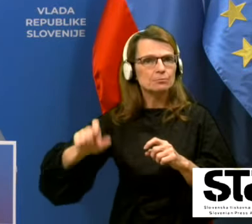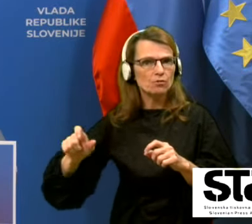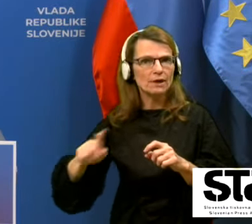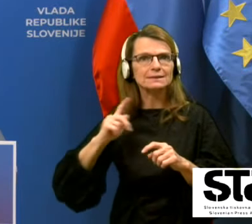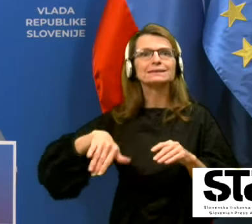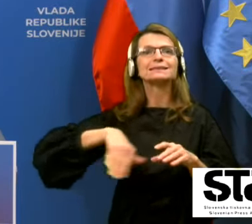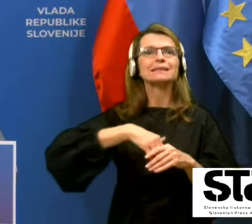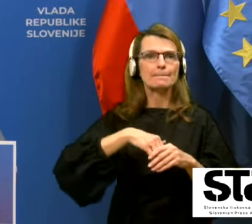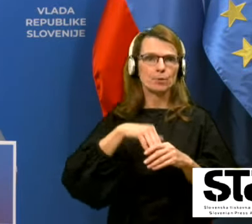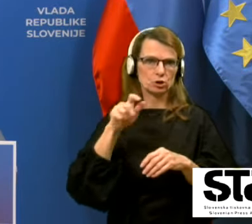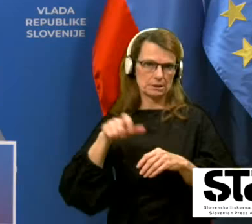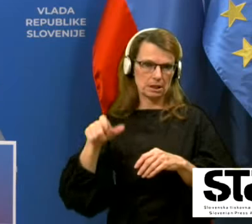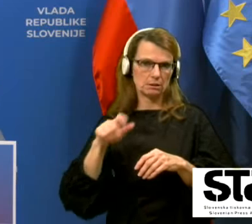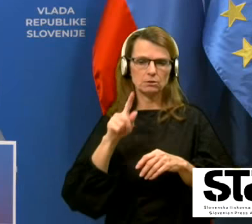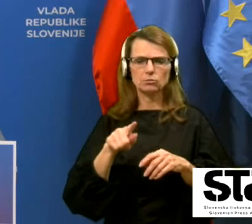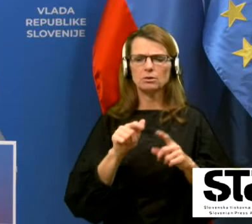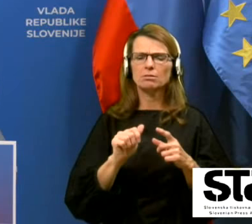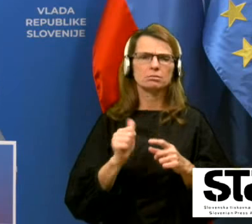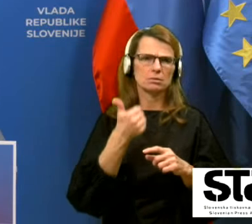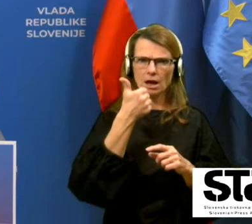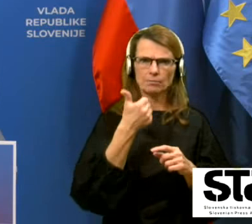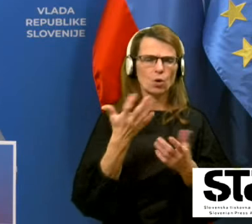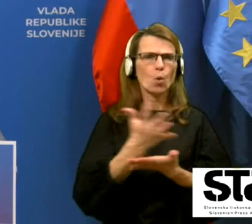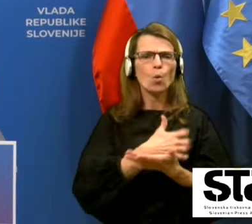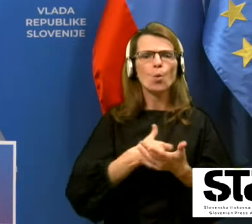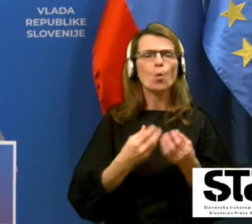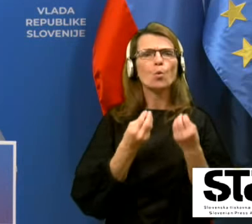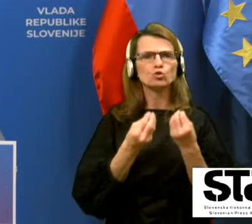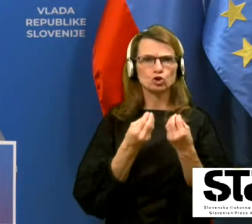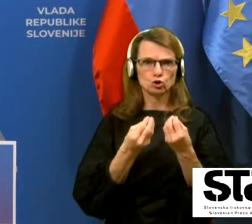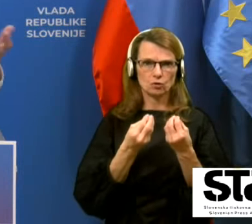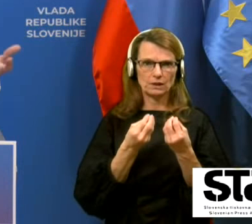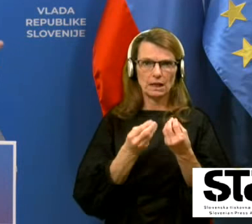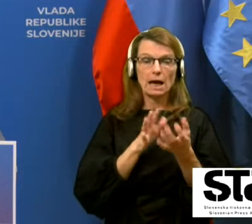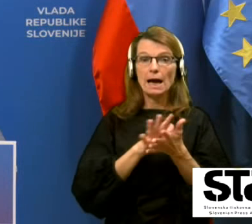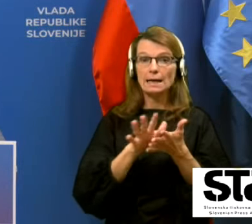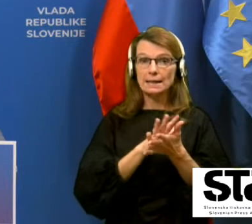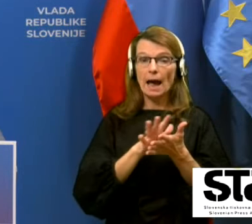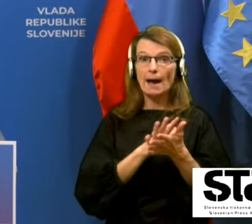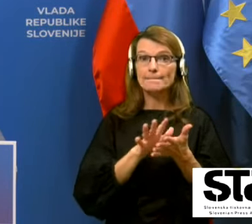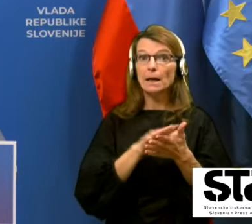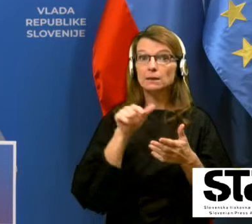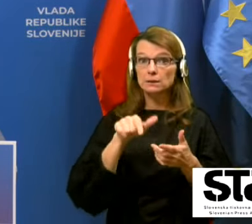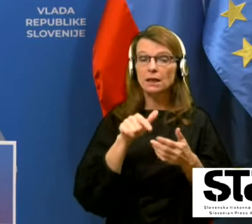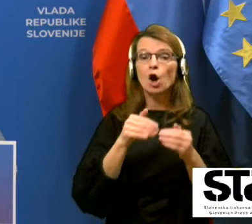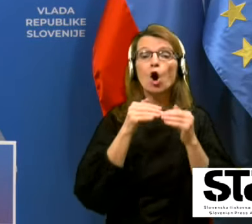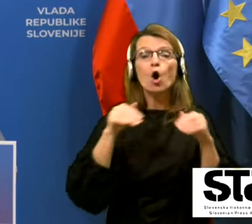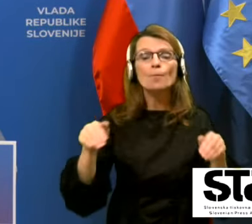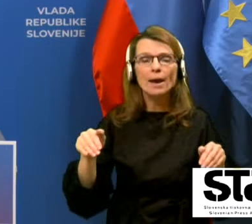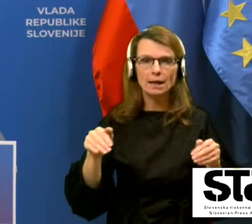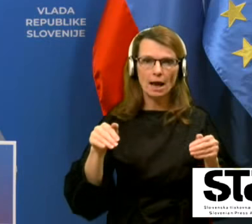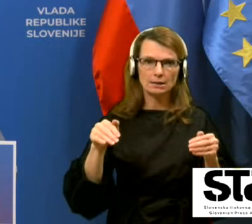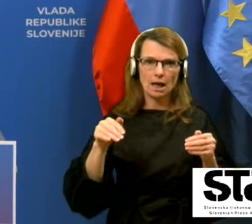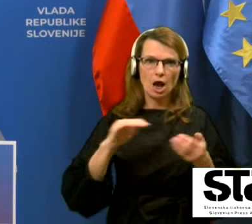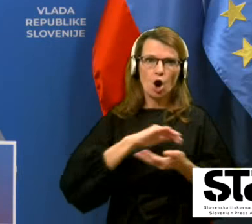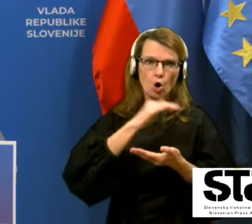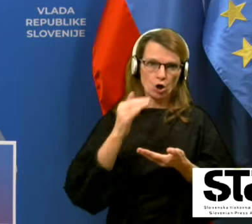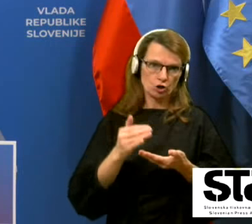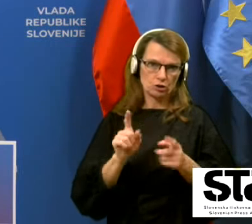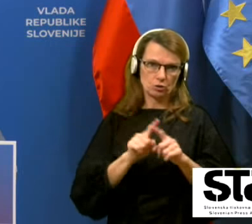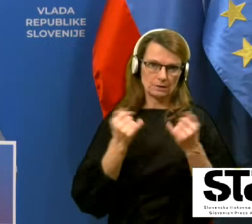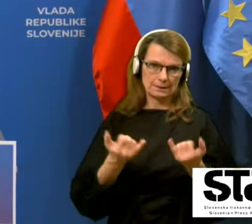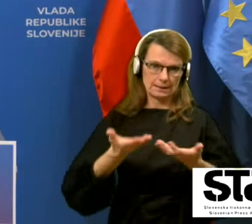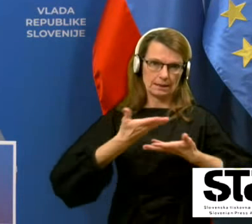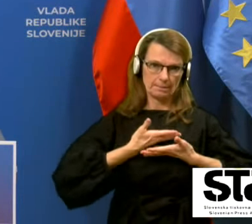najbolj, dajmo reči, učinkovit način rabe teh omejenih količin cepiva, ki imamo sedaj na voljo.